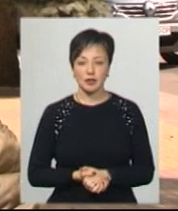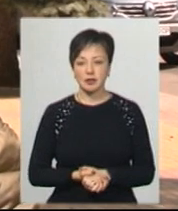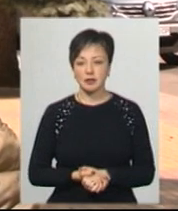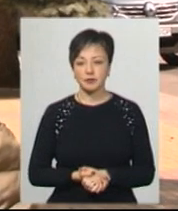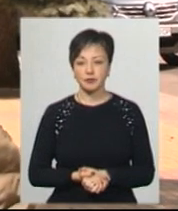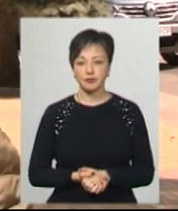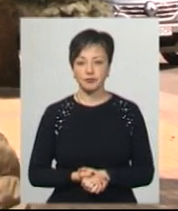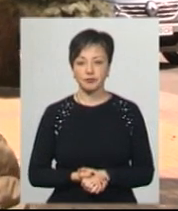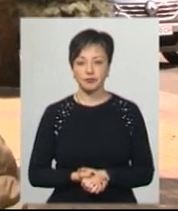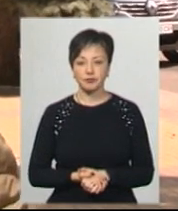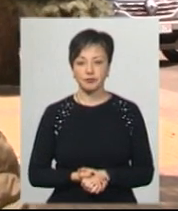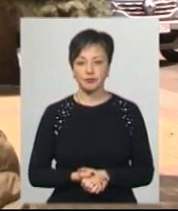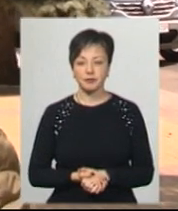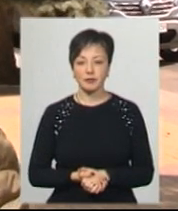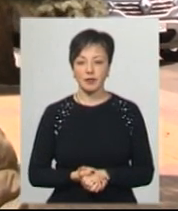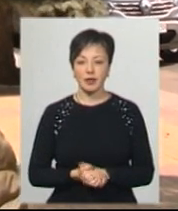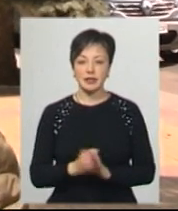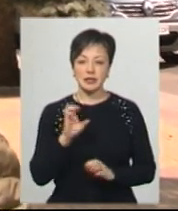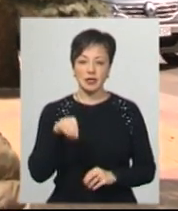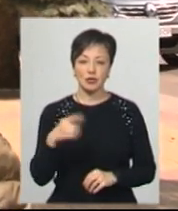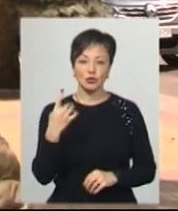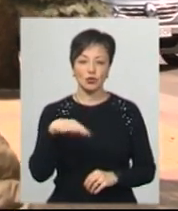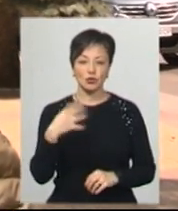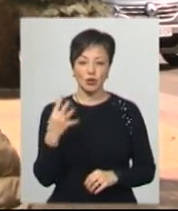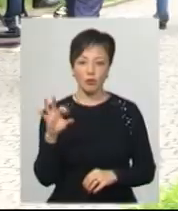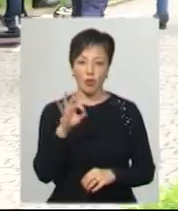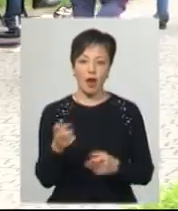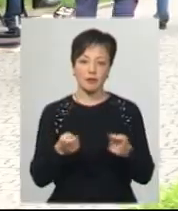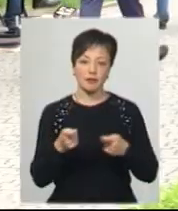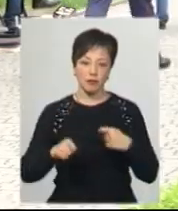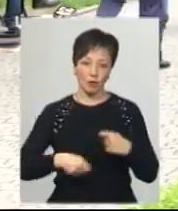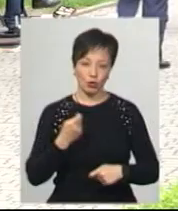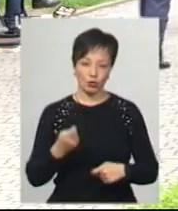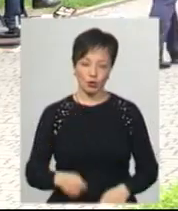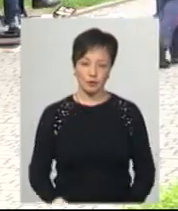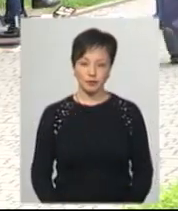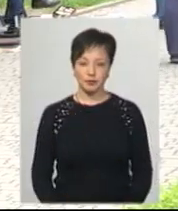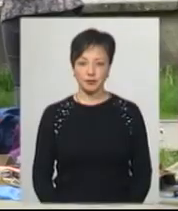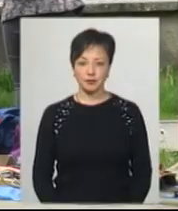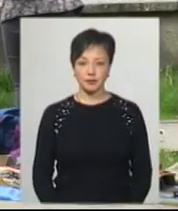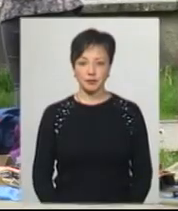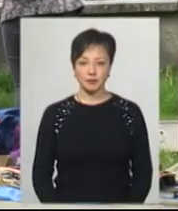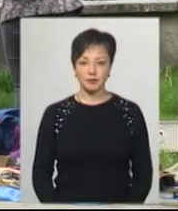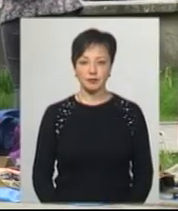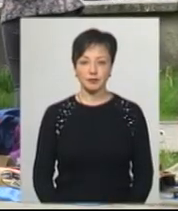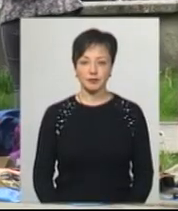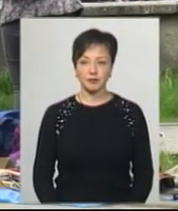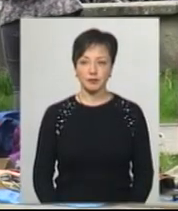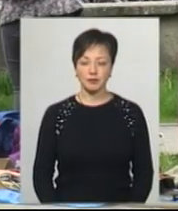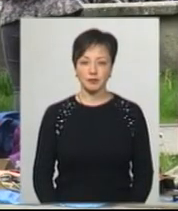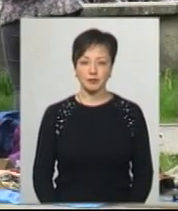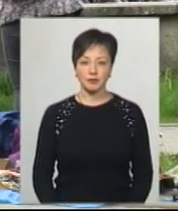з позначкою 3 Кодексу України про адміністративні правопорушення. Тетяна Борожцова, Дем'ян Цягольник, новини на Суспільному,